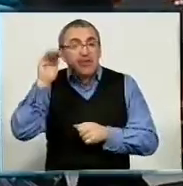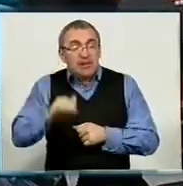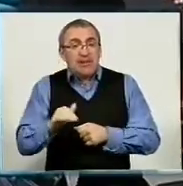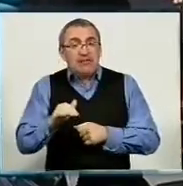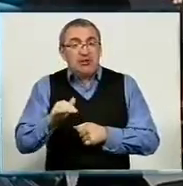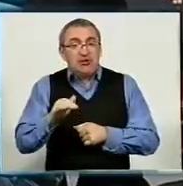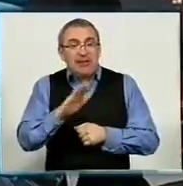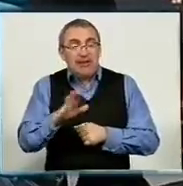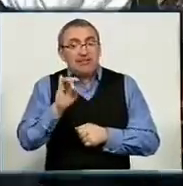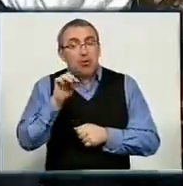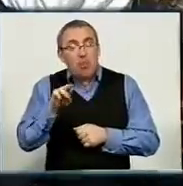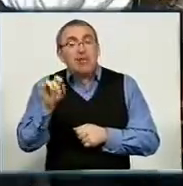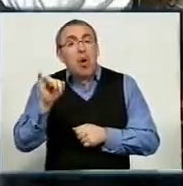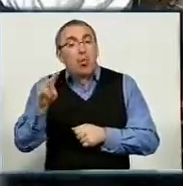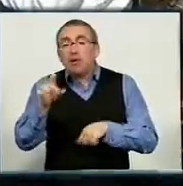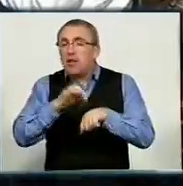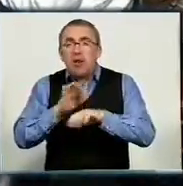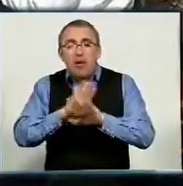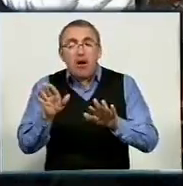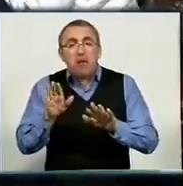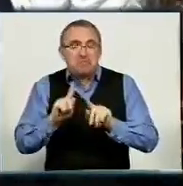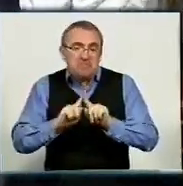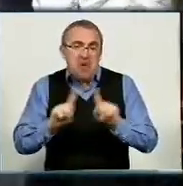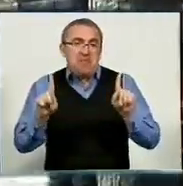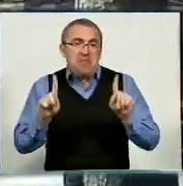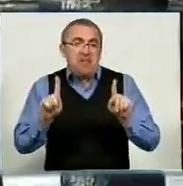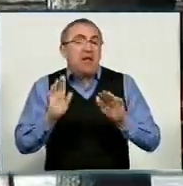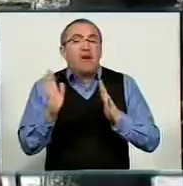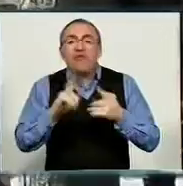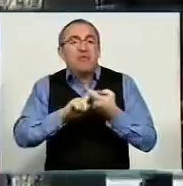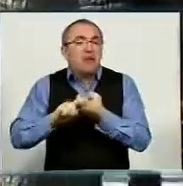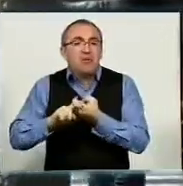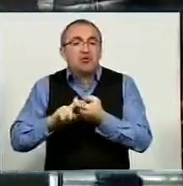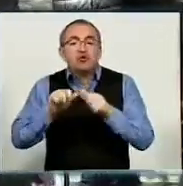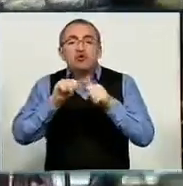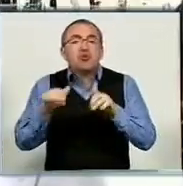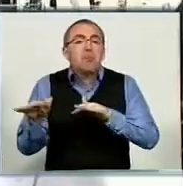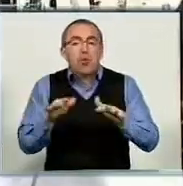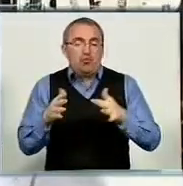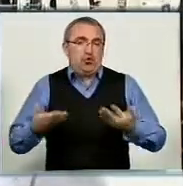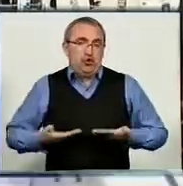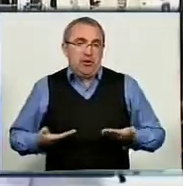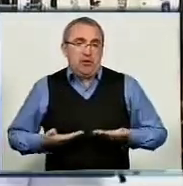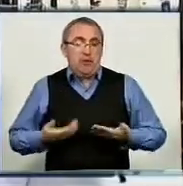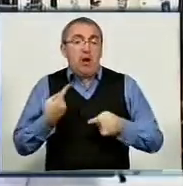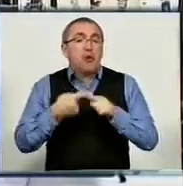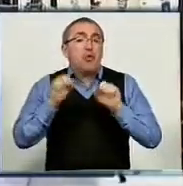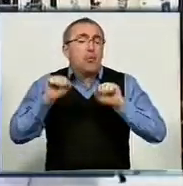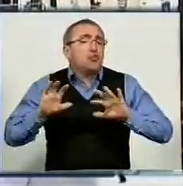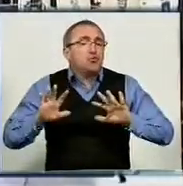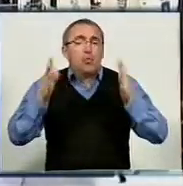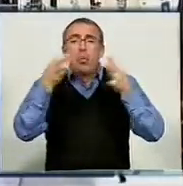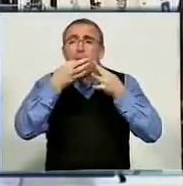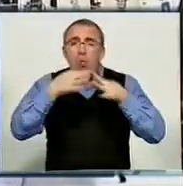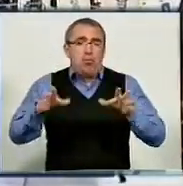синдромом Дауна. І це не хвороба, а лише аномалія, яка не залежить від способу життя батьків. Це може згадатися в будь-якій